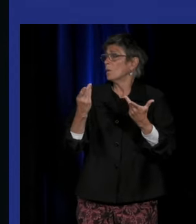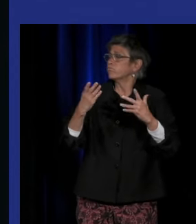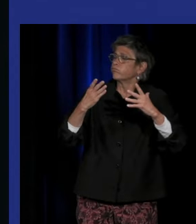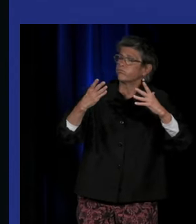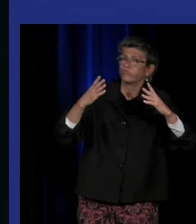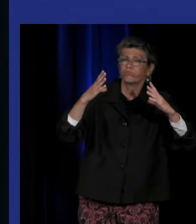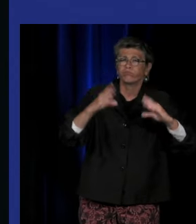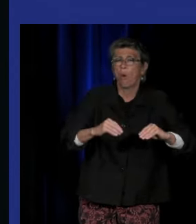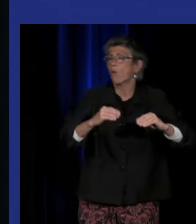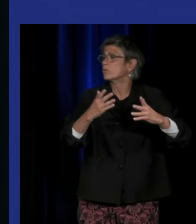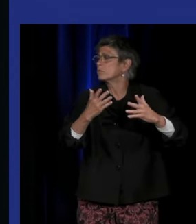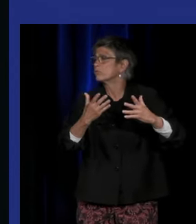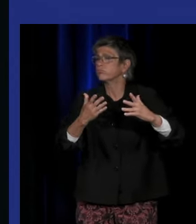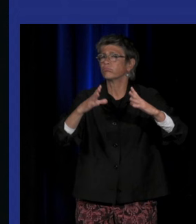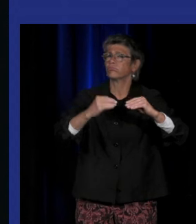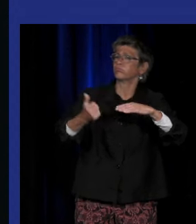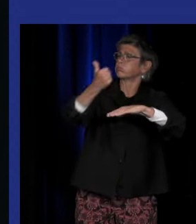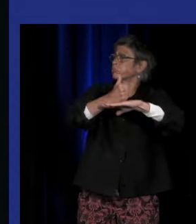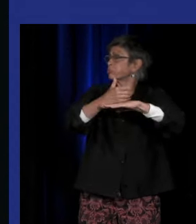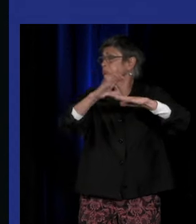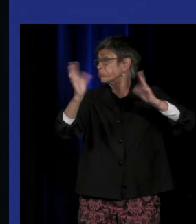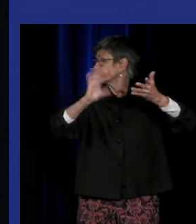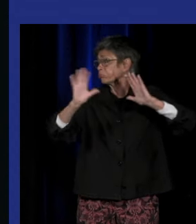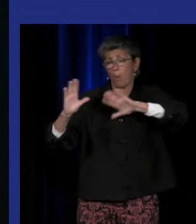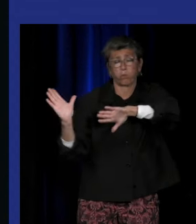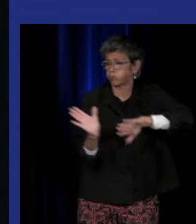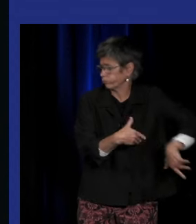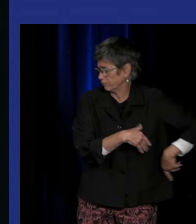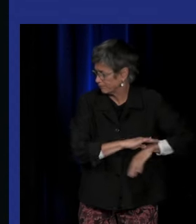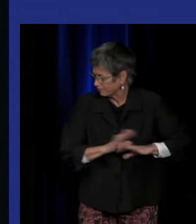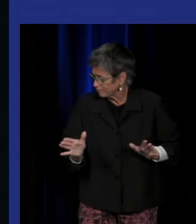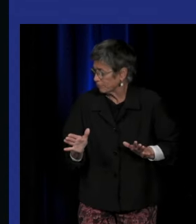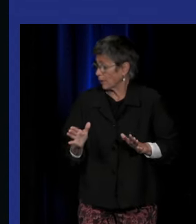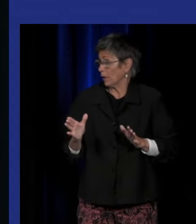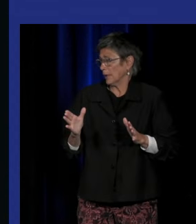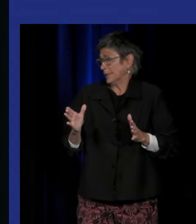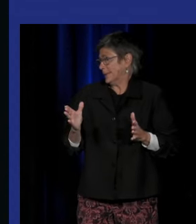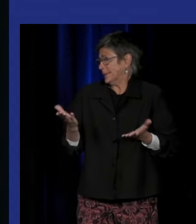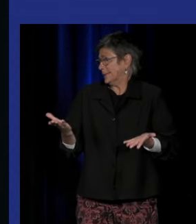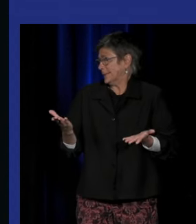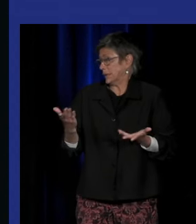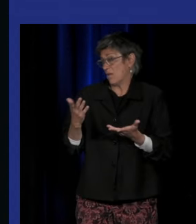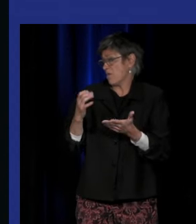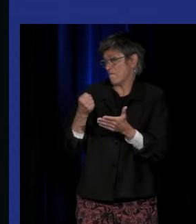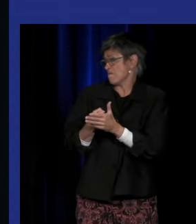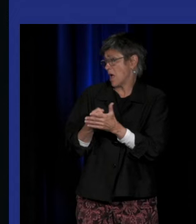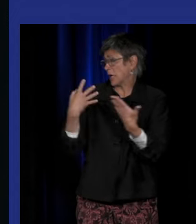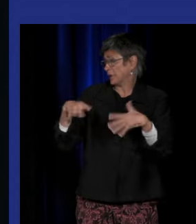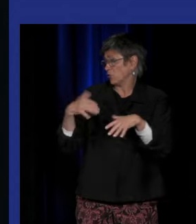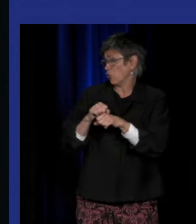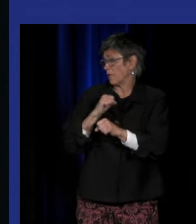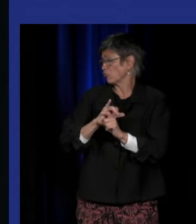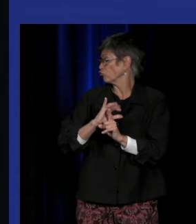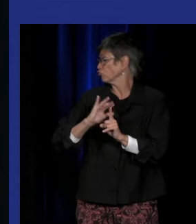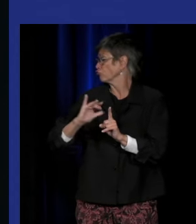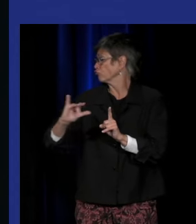générales dans lesquels les intendants peuvent avoir accès les sourds vont avoir donc on passe de toutes ces fins du 19e siècle jusqu'à